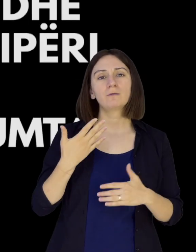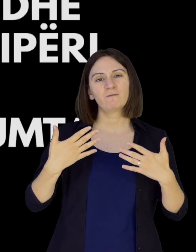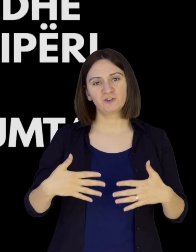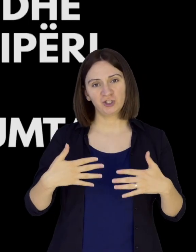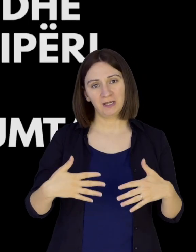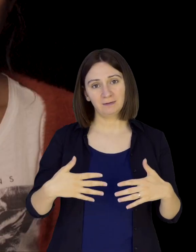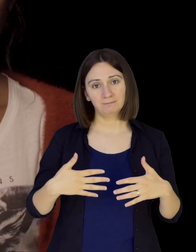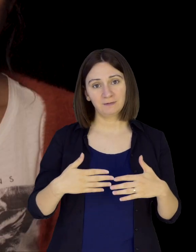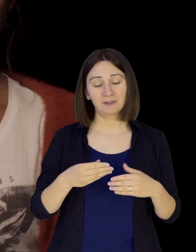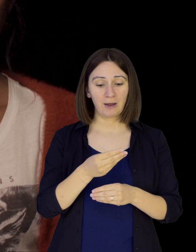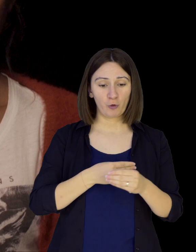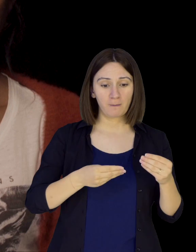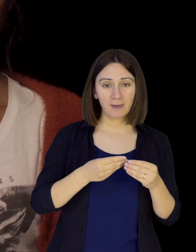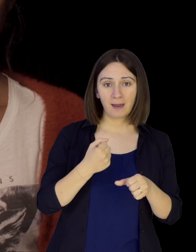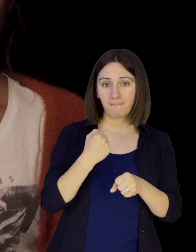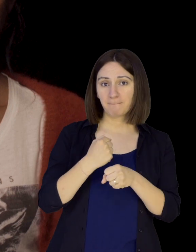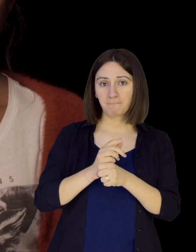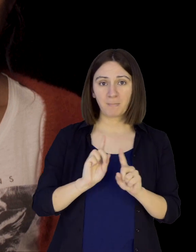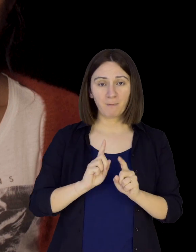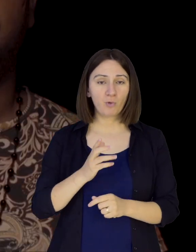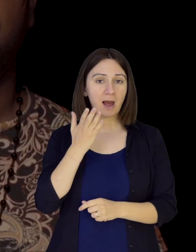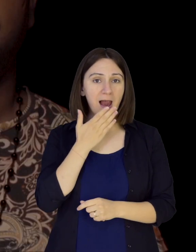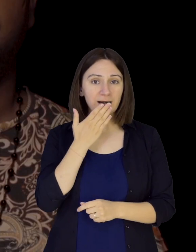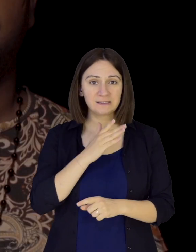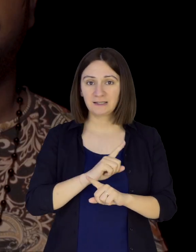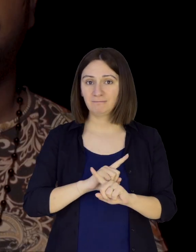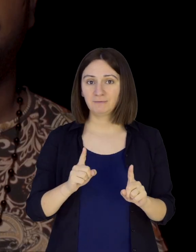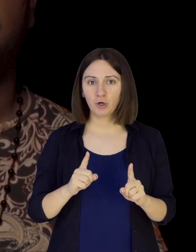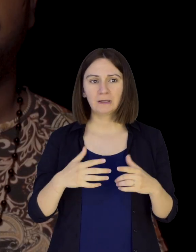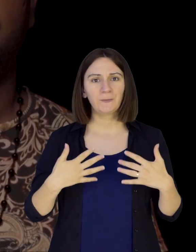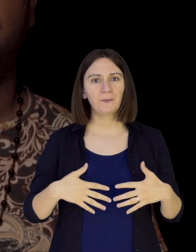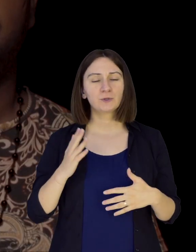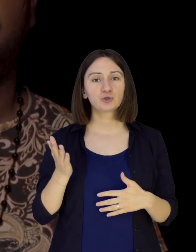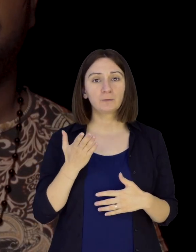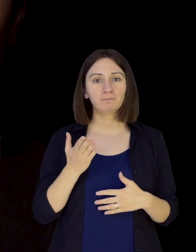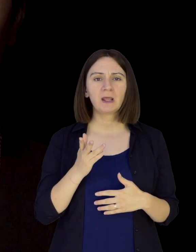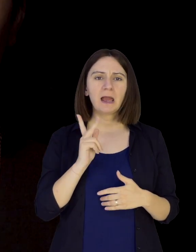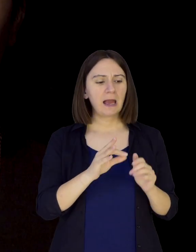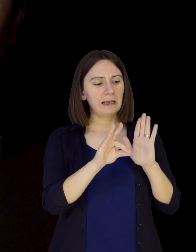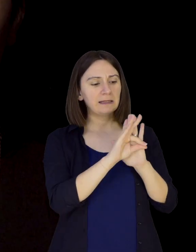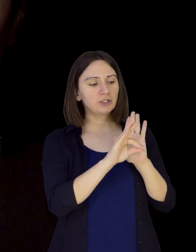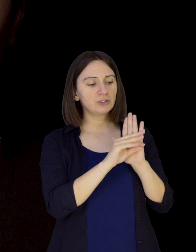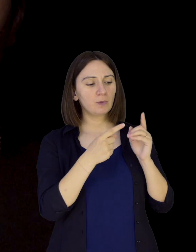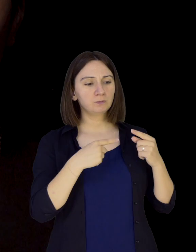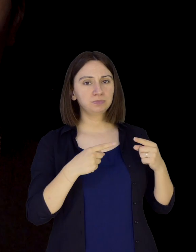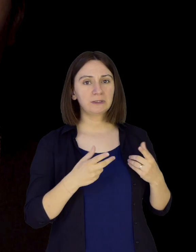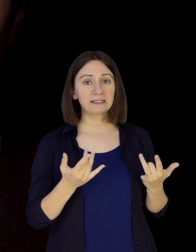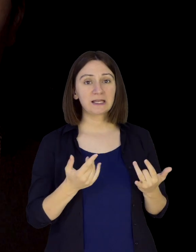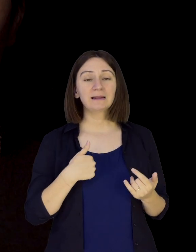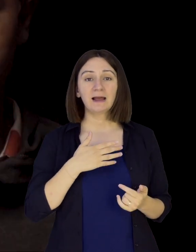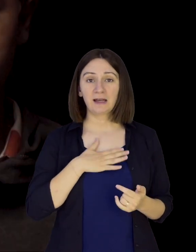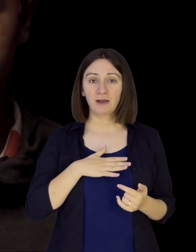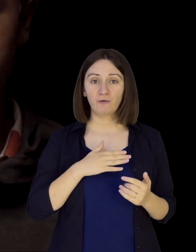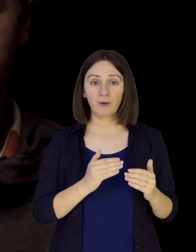vështirësit të shumëta. Programin bështet këto komunitete me shërbime socialet të integruara, puqizim social ekonomik për